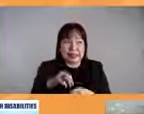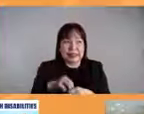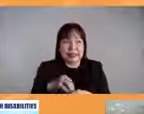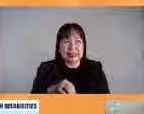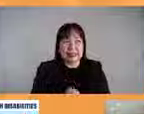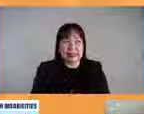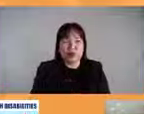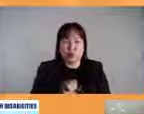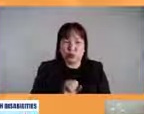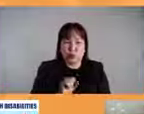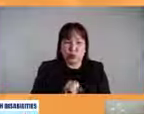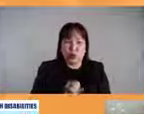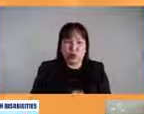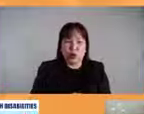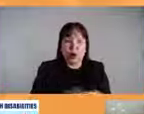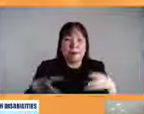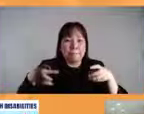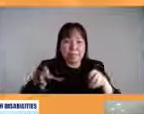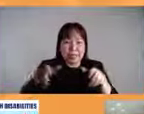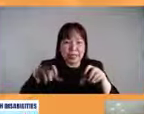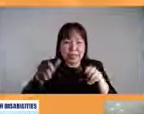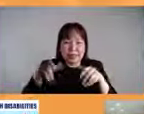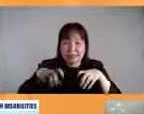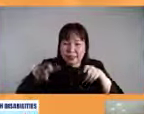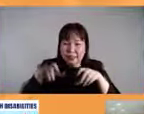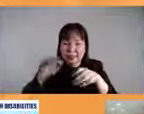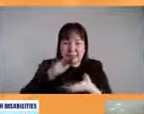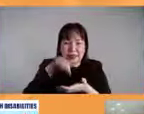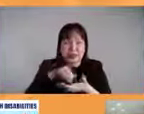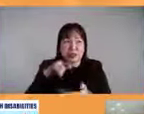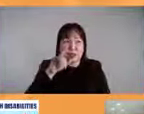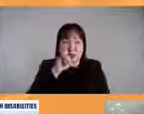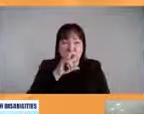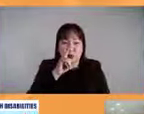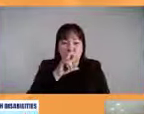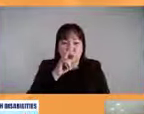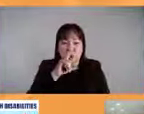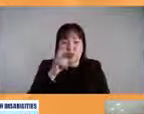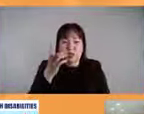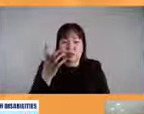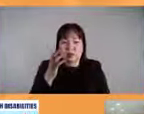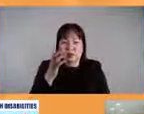masag center dito sa luson at sa kasavishaya.